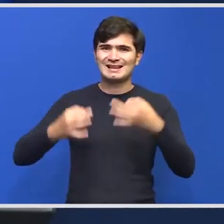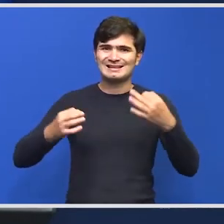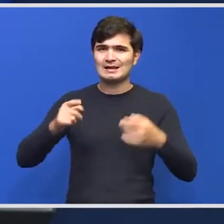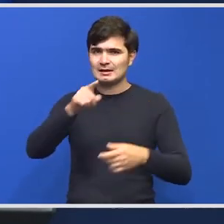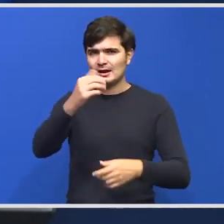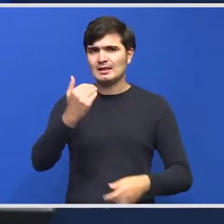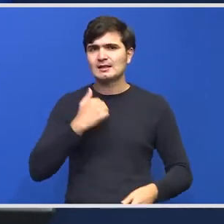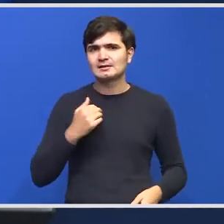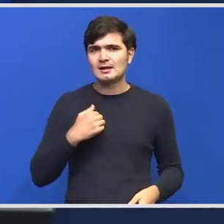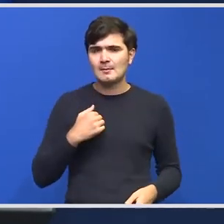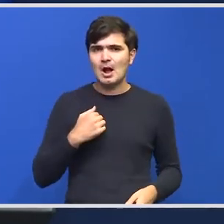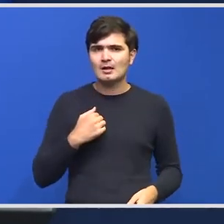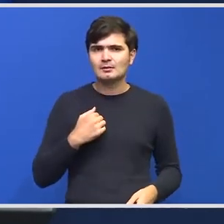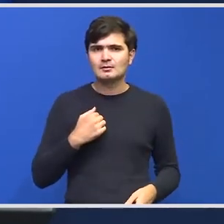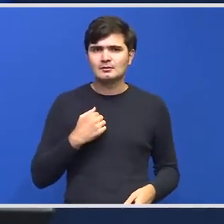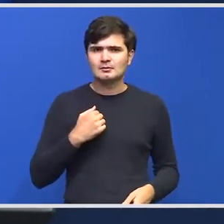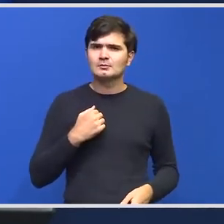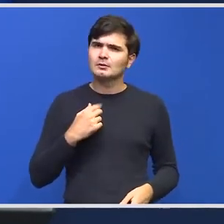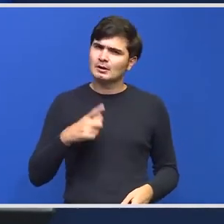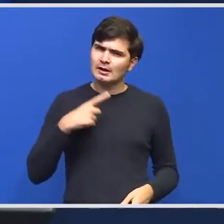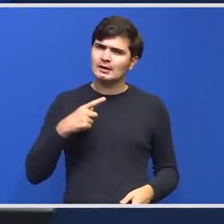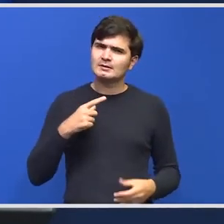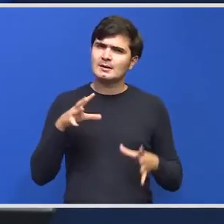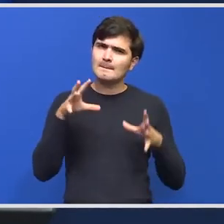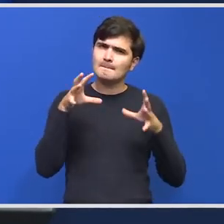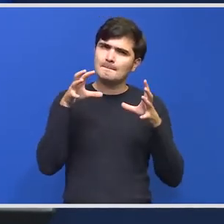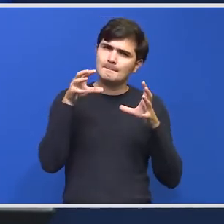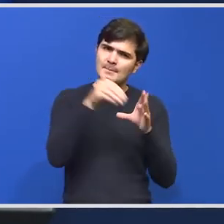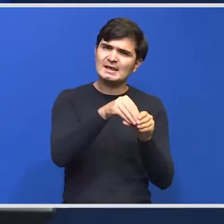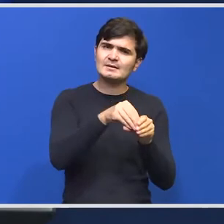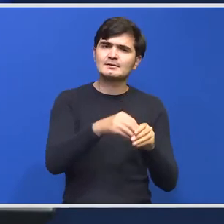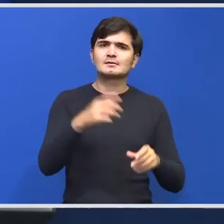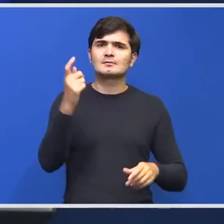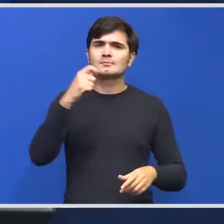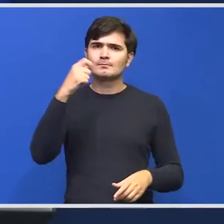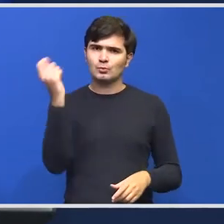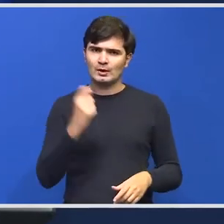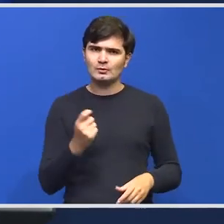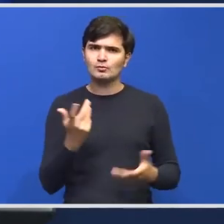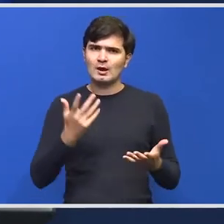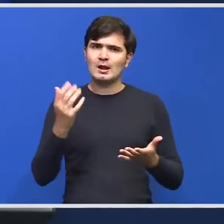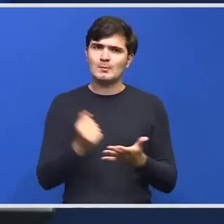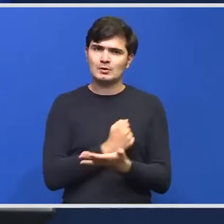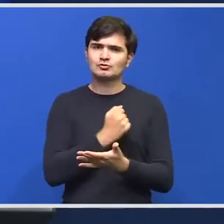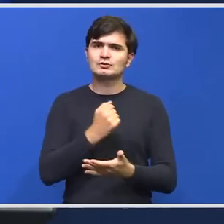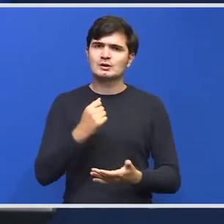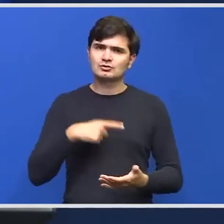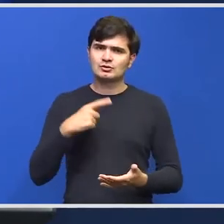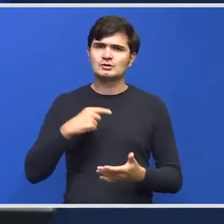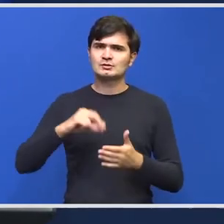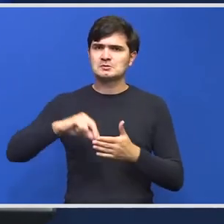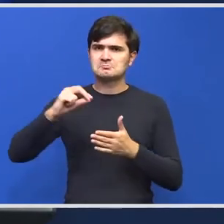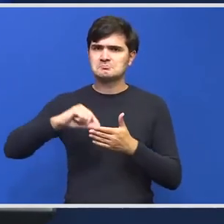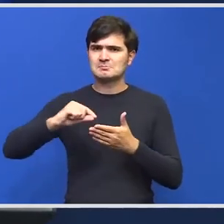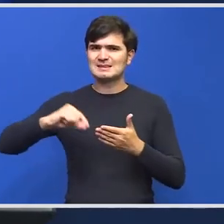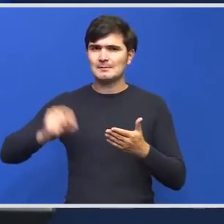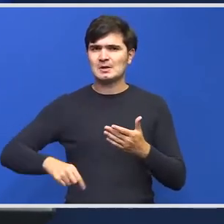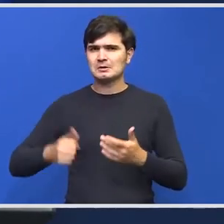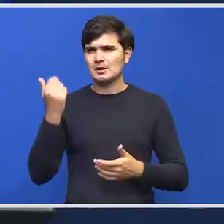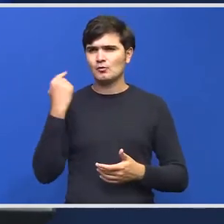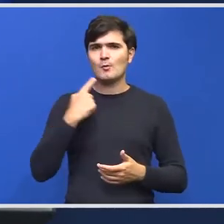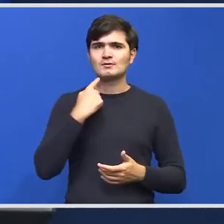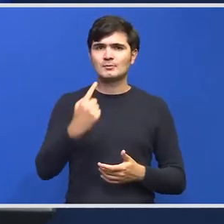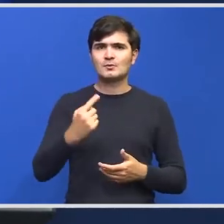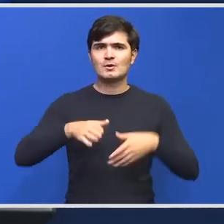ne-ați întrebat este prins în proiectul pe care chiar l-am câștigat și este semnat parcă acum o săptămână cu